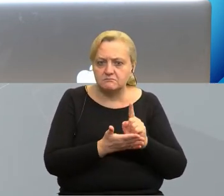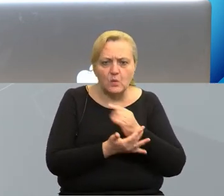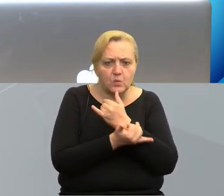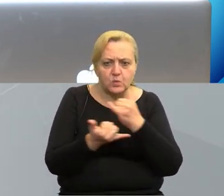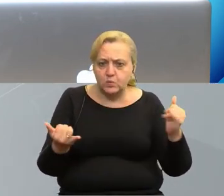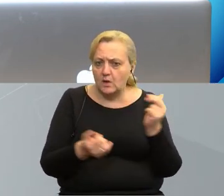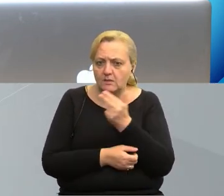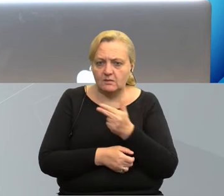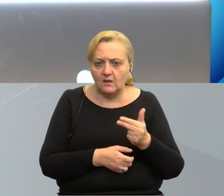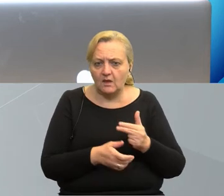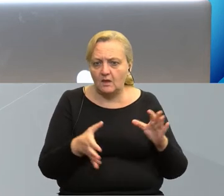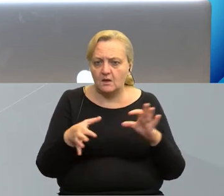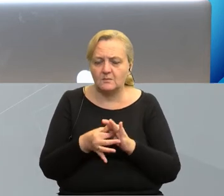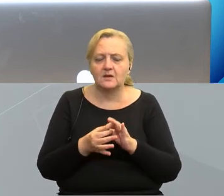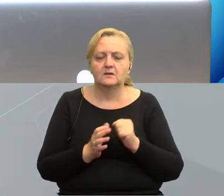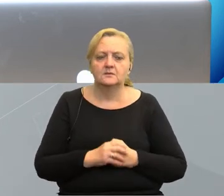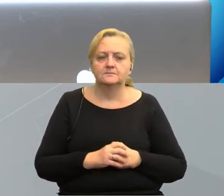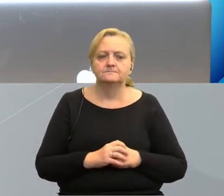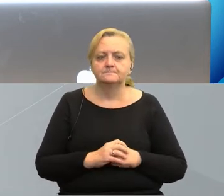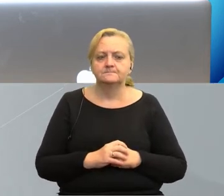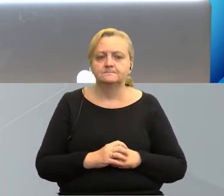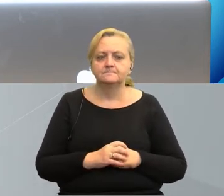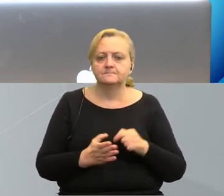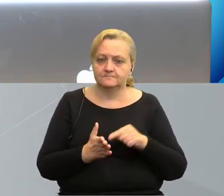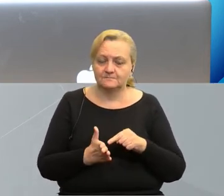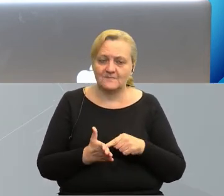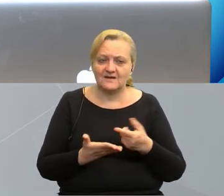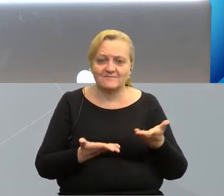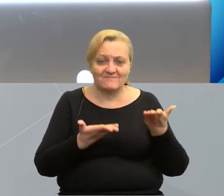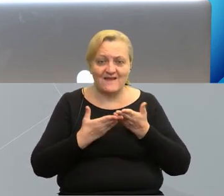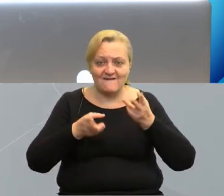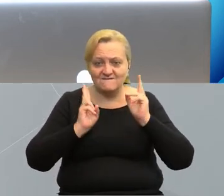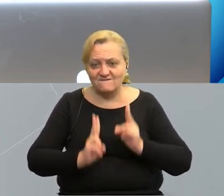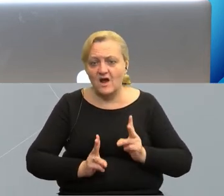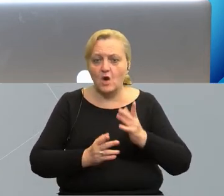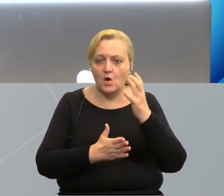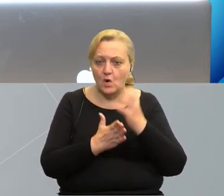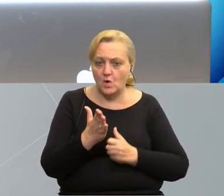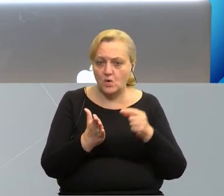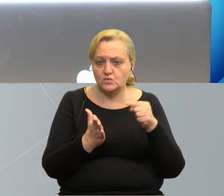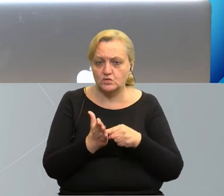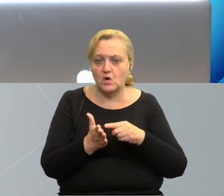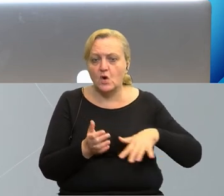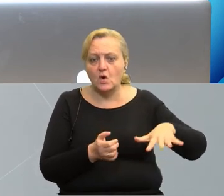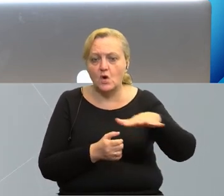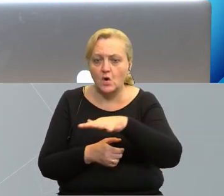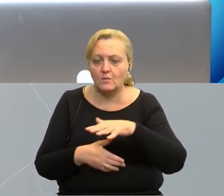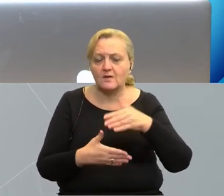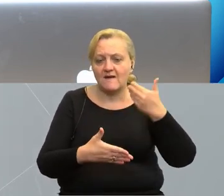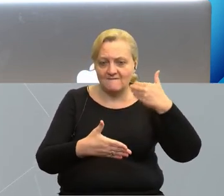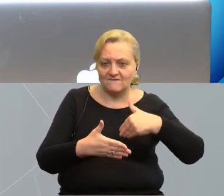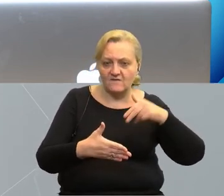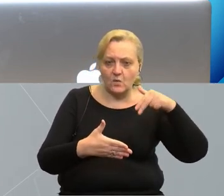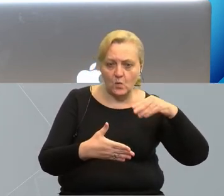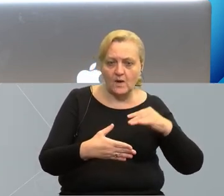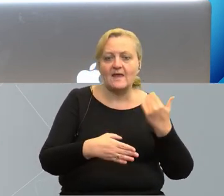i przynoszące konkretną korzyść na obszarach i wewnątrz